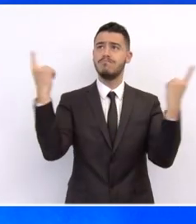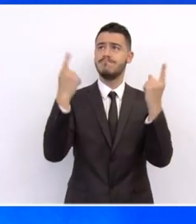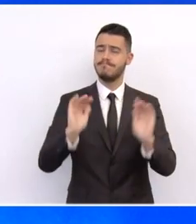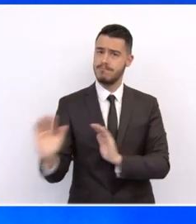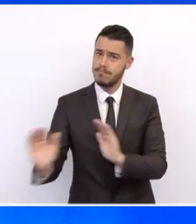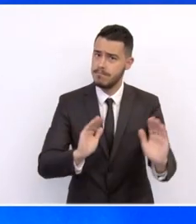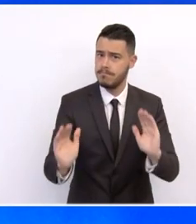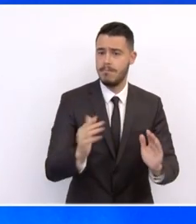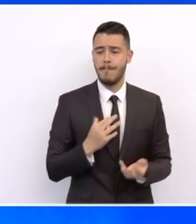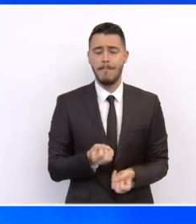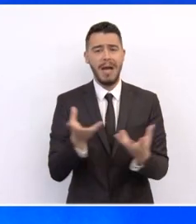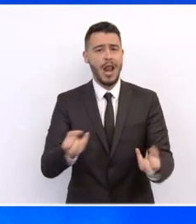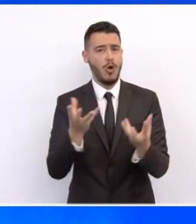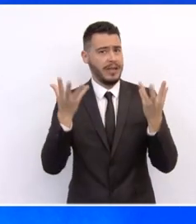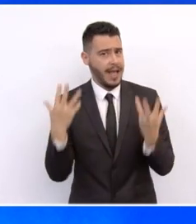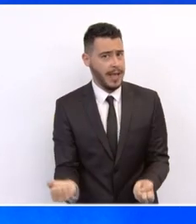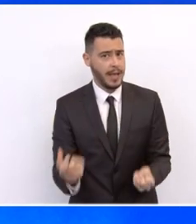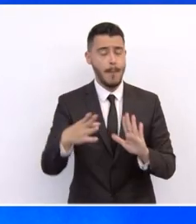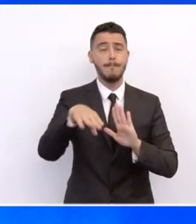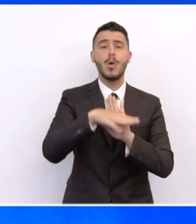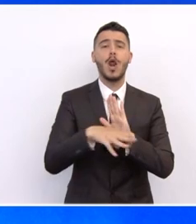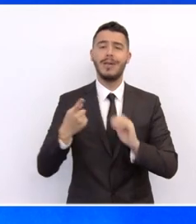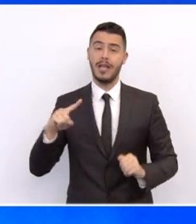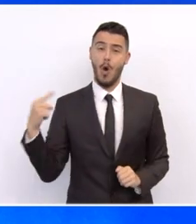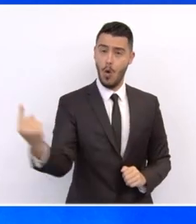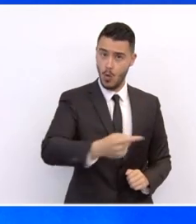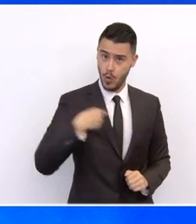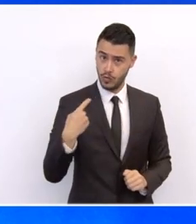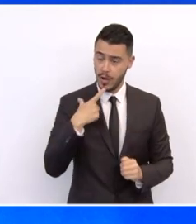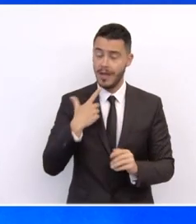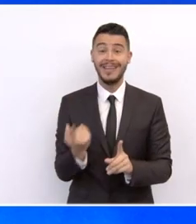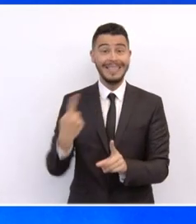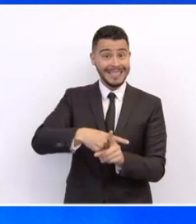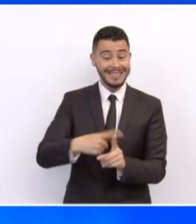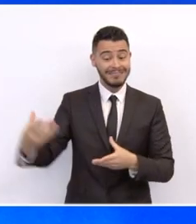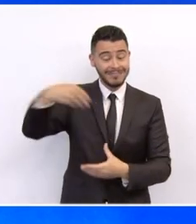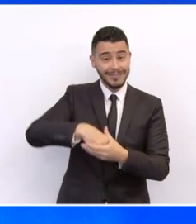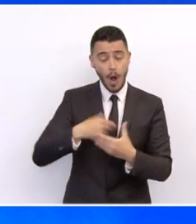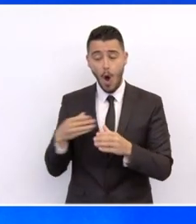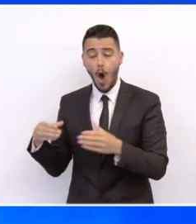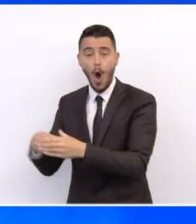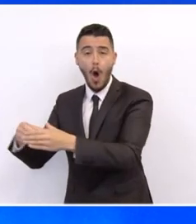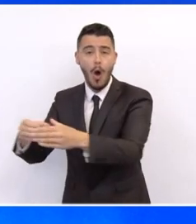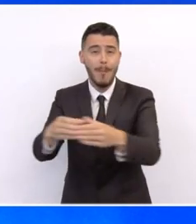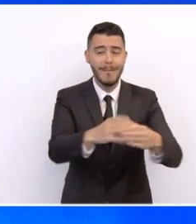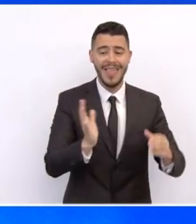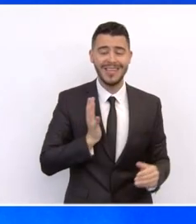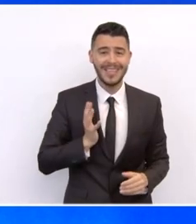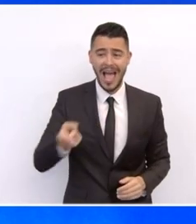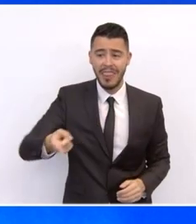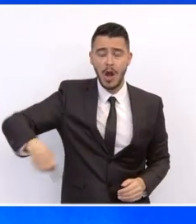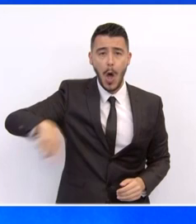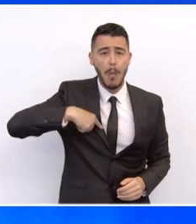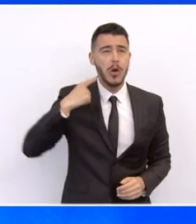Περιλαμβάνει προγράμματα για όλους, αλλά και για ομάδες του πληθυσμού που δεν θα περίμενε κανείς να βρει σε ένα τέτοιο σχέδιο. Στο επίκεντρο των